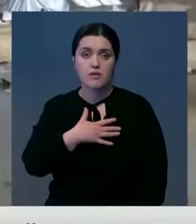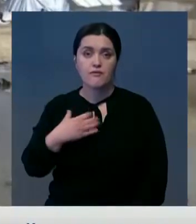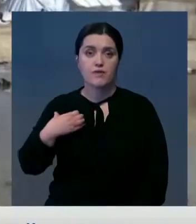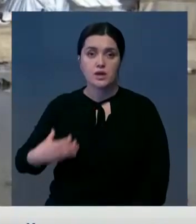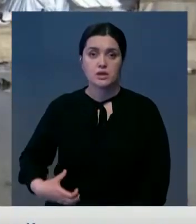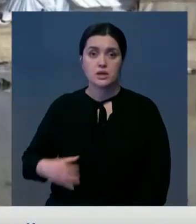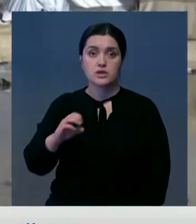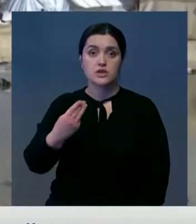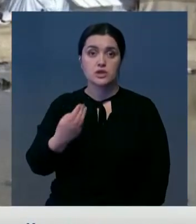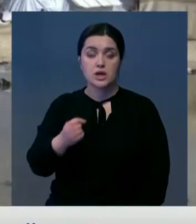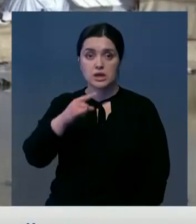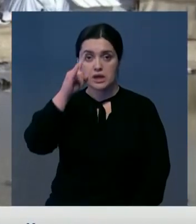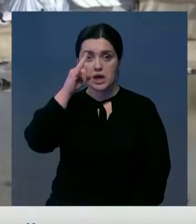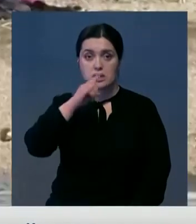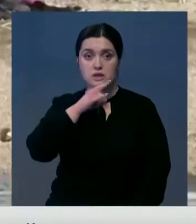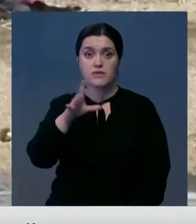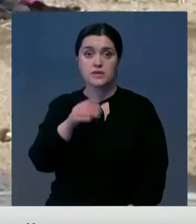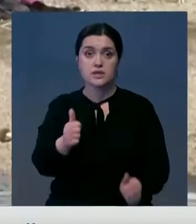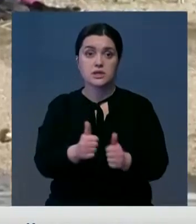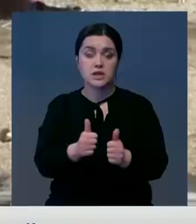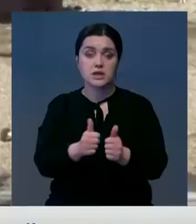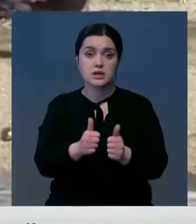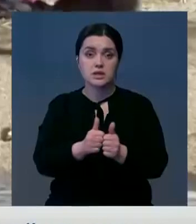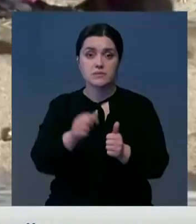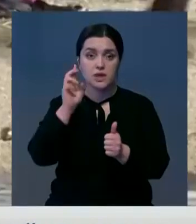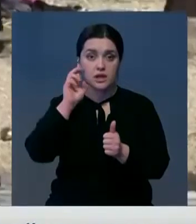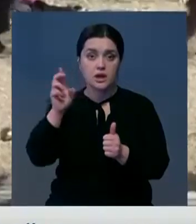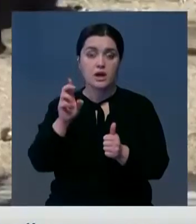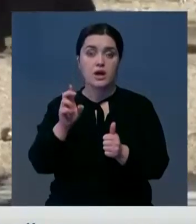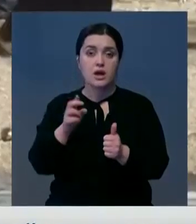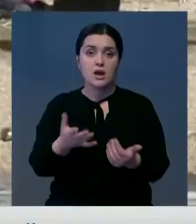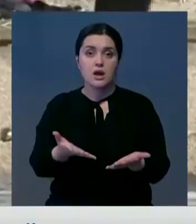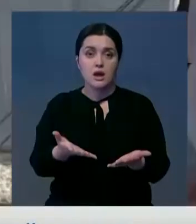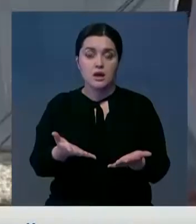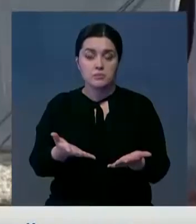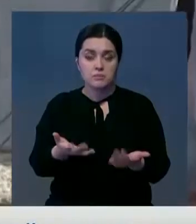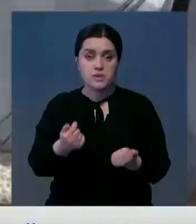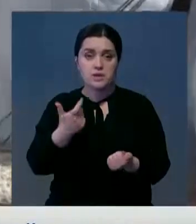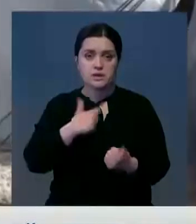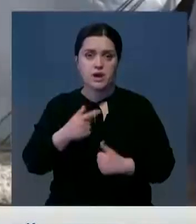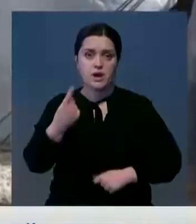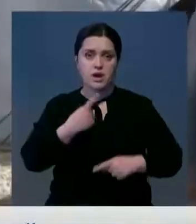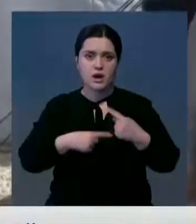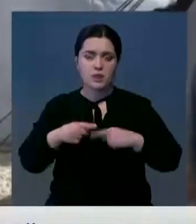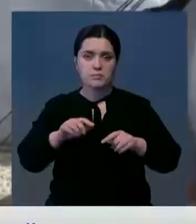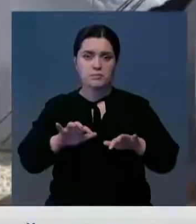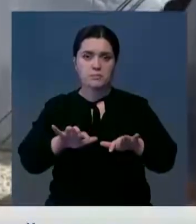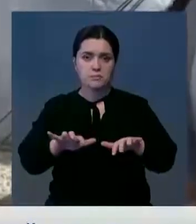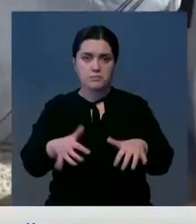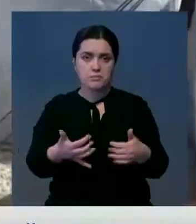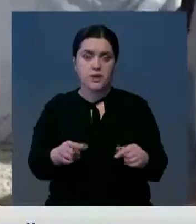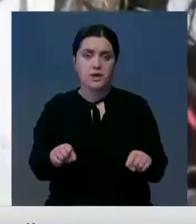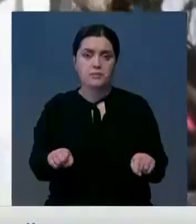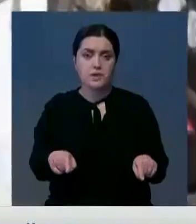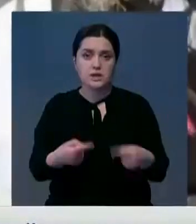Канаду, Францию, США и Казахстан, а также почти все соседние нам страны. Отмечу, наша республика взяла на себя обязательства